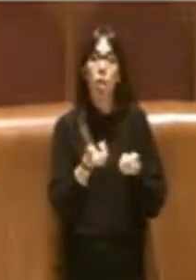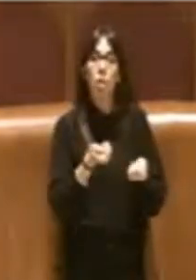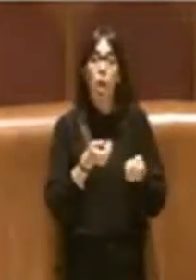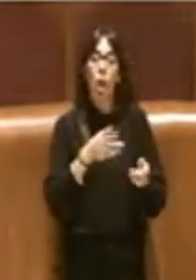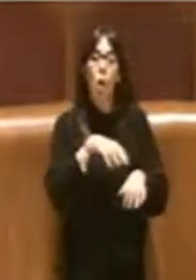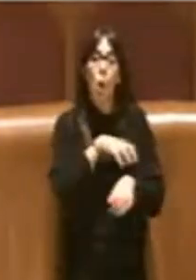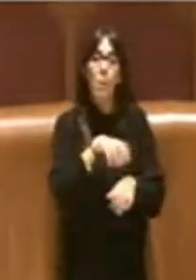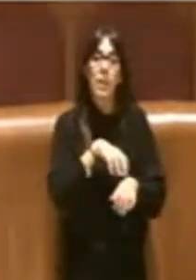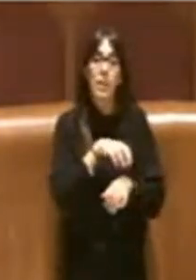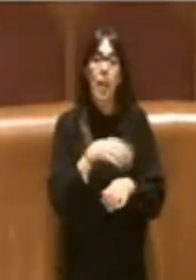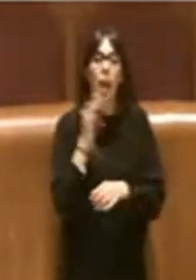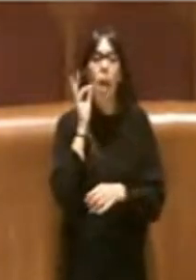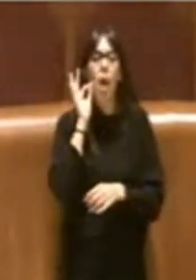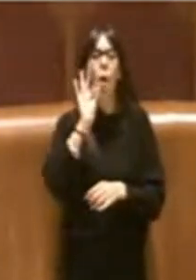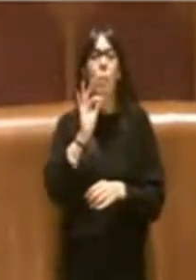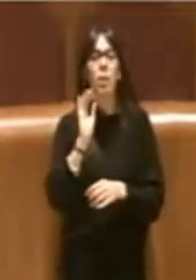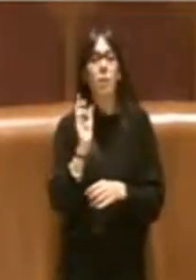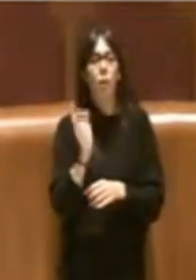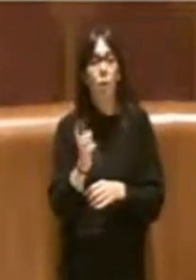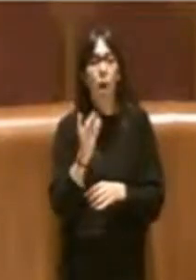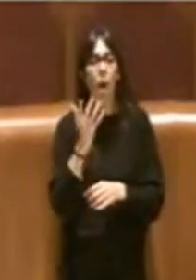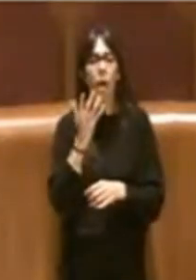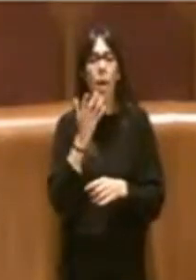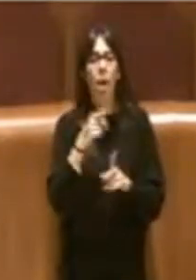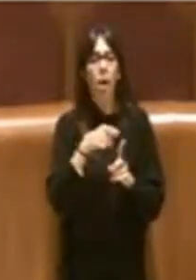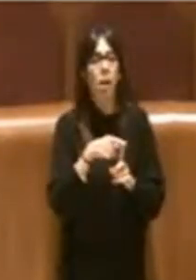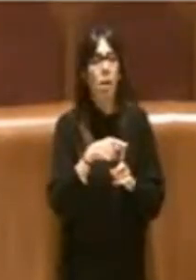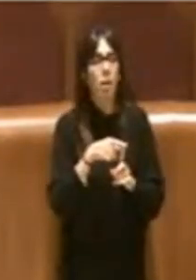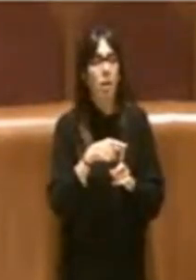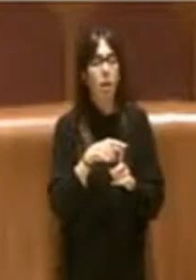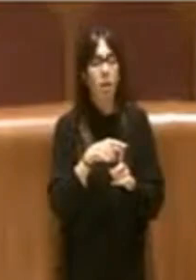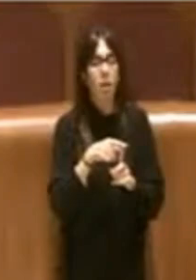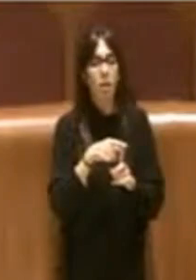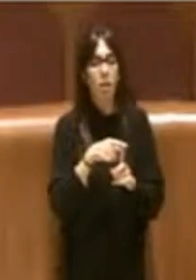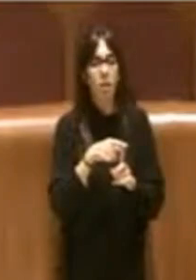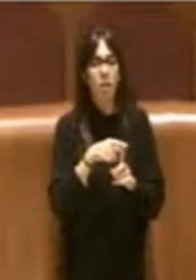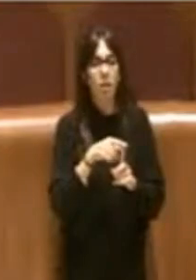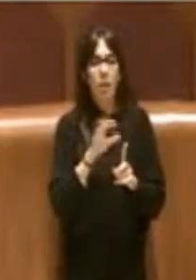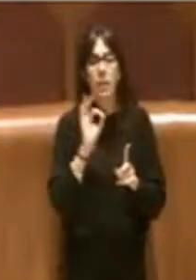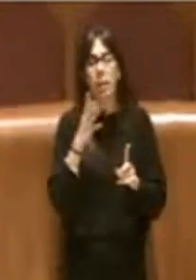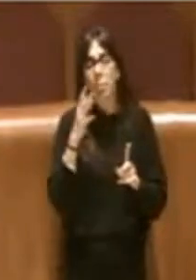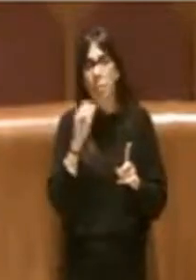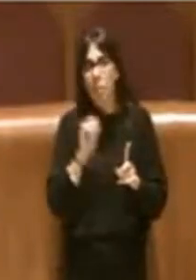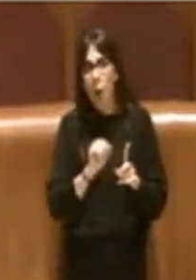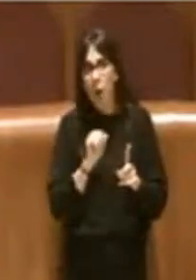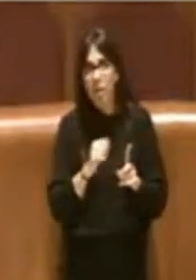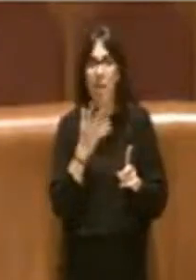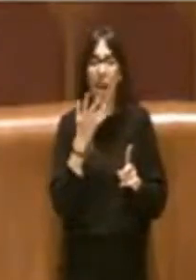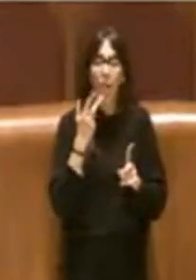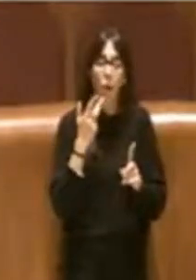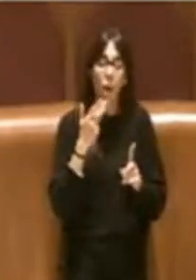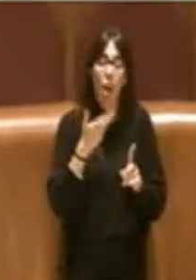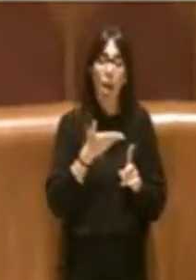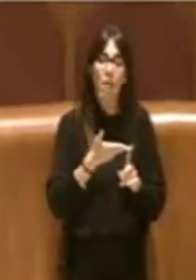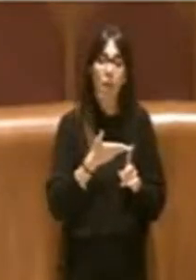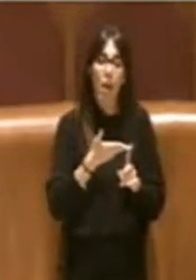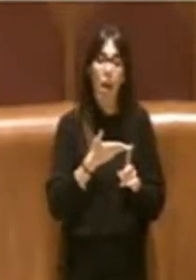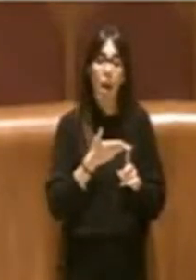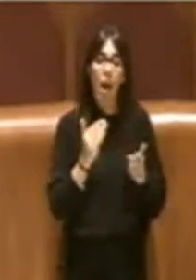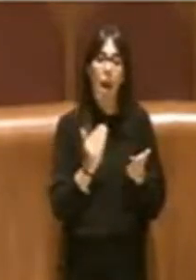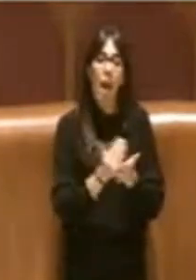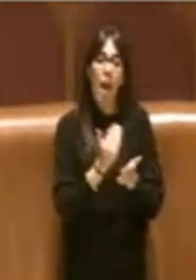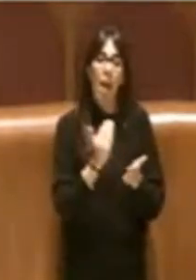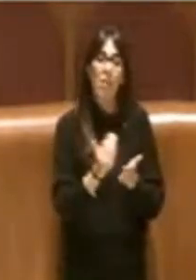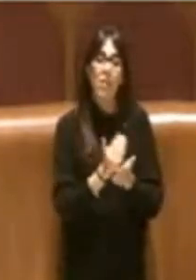'obiettivo è di non portare se fosse possibile per un ente o comunque quello che corrisponde al gesto di